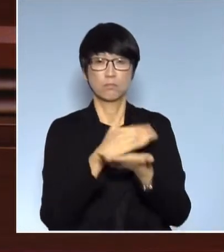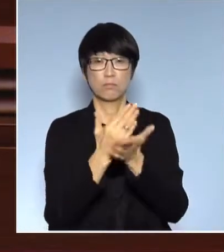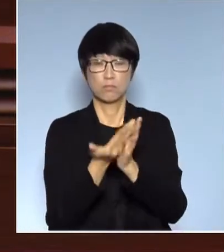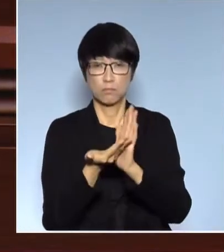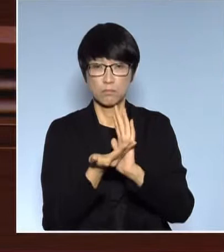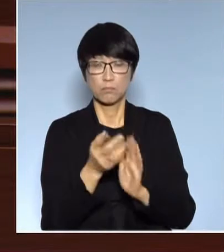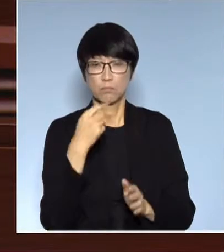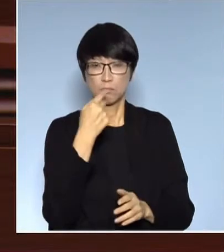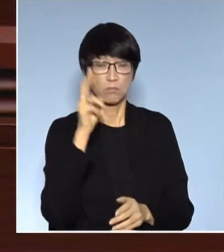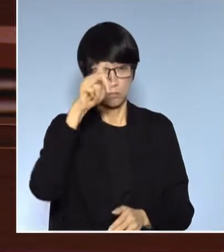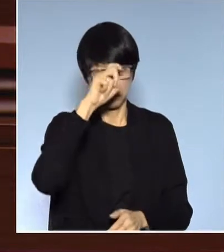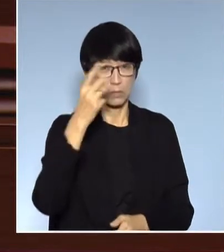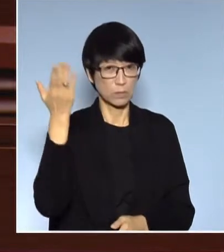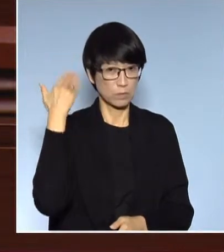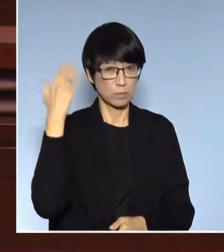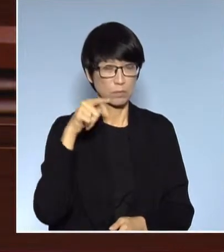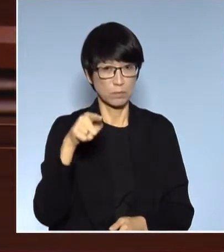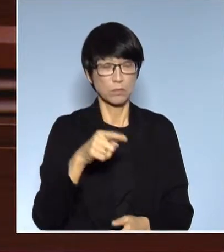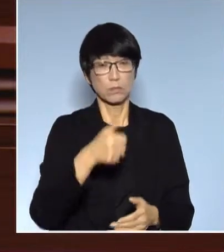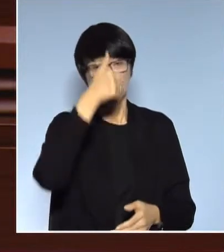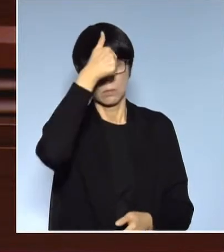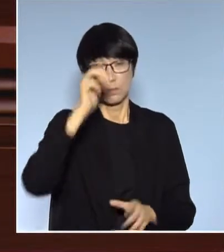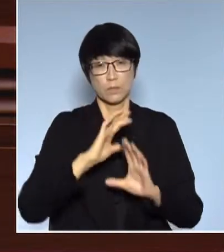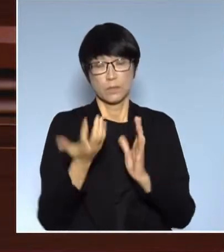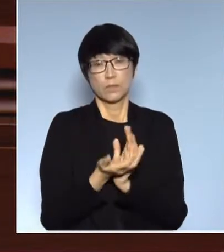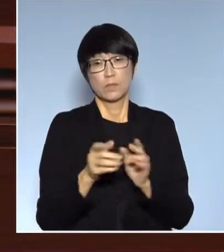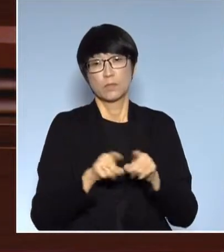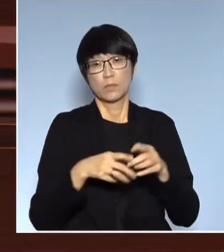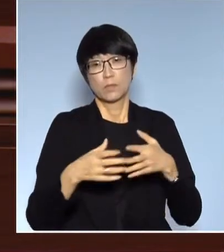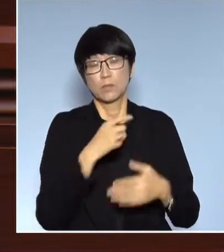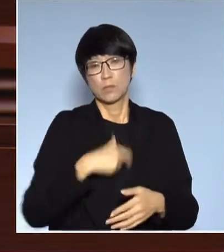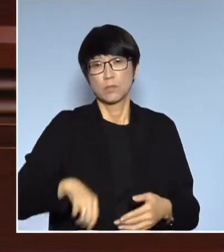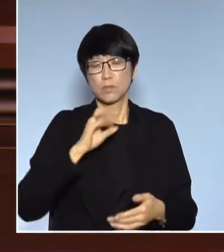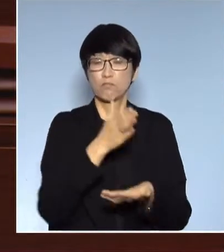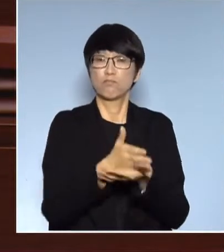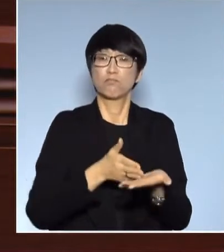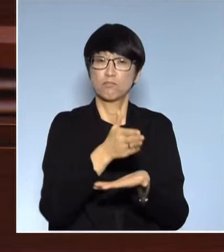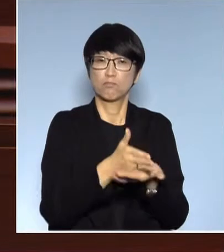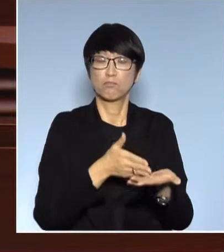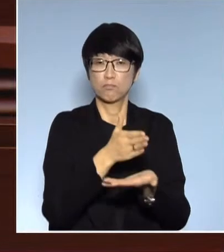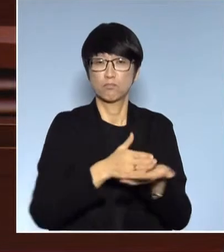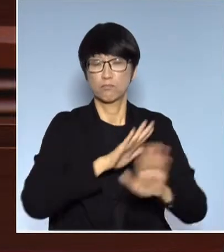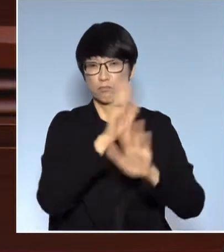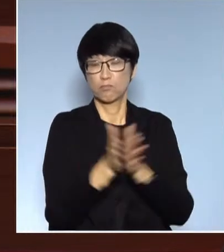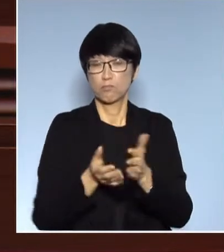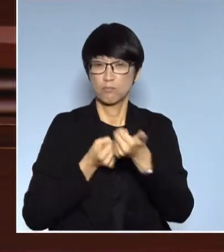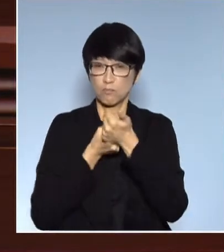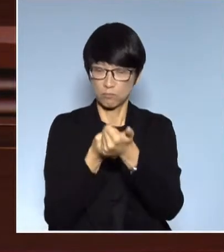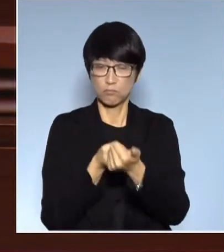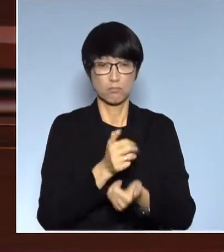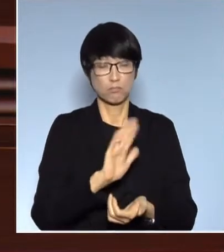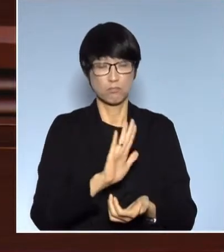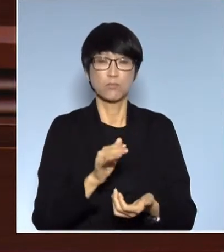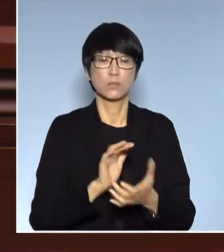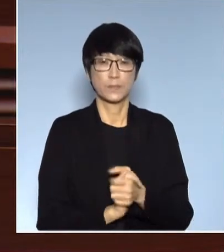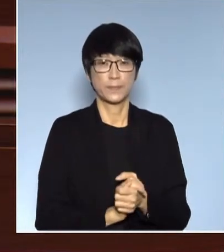我記得我們也有民主派議員說到其實民調結果一半一半不是一面倒全面指引這個方案而這個方案